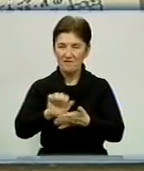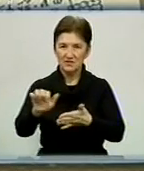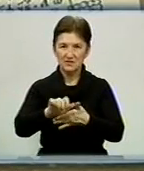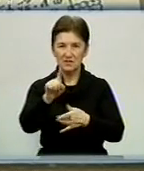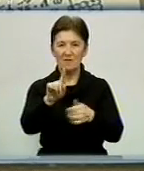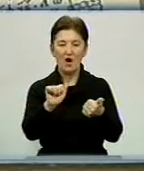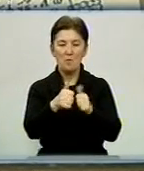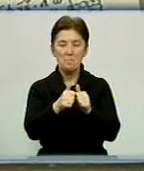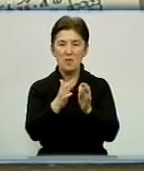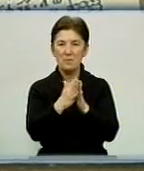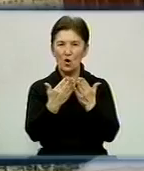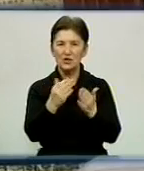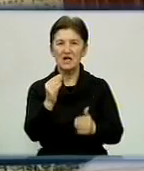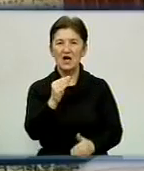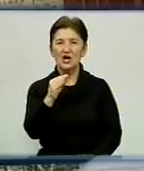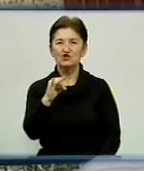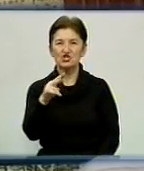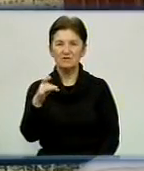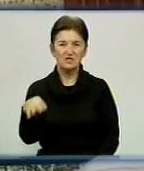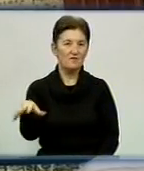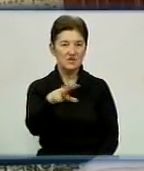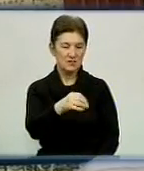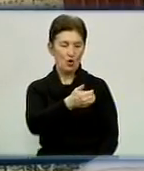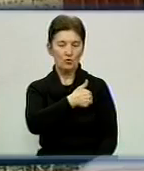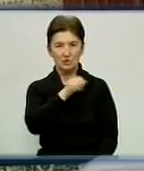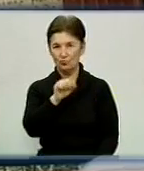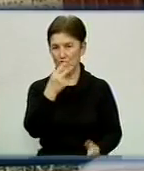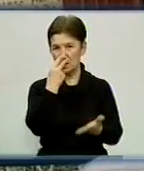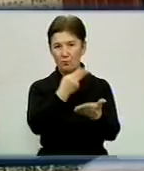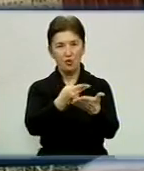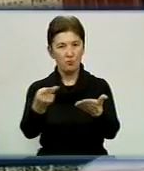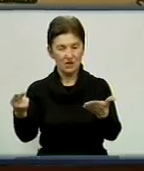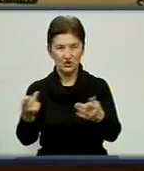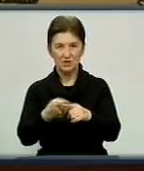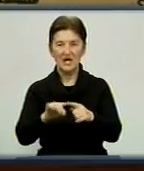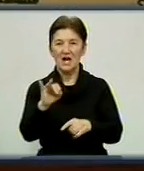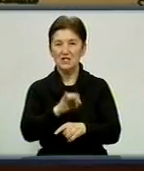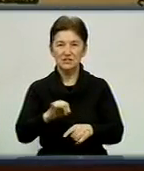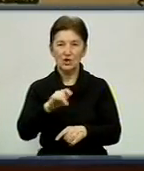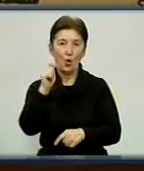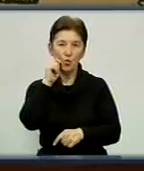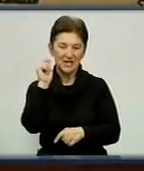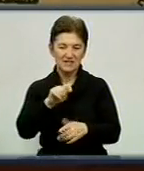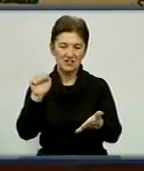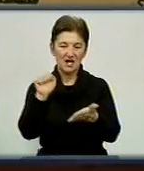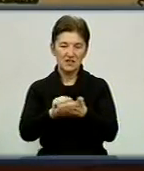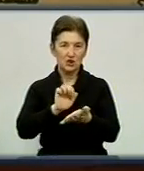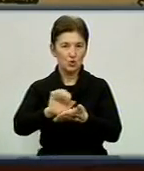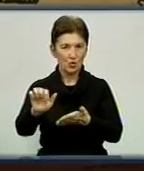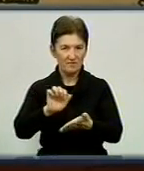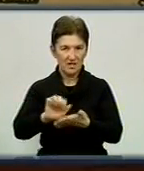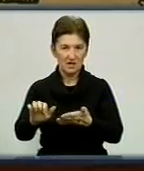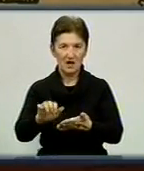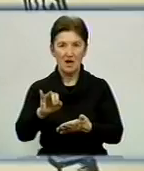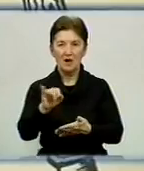Дмитра Чижевського. Це видання нині можуть побачити всі охочі на виставці, яка присвячена історії українського книгодрукування та виходу першої книги Івана